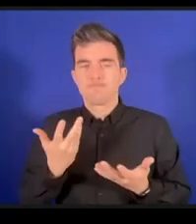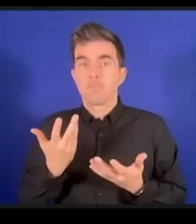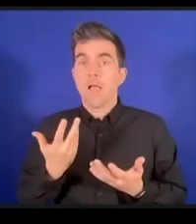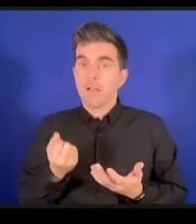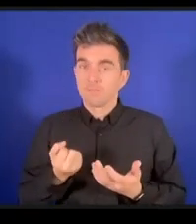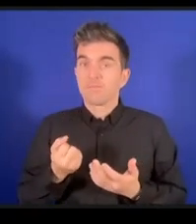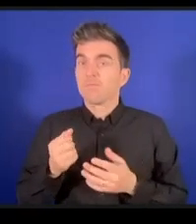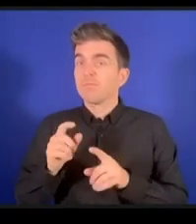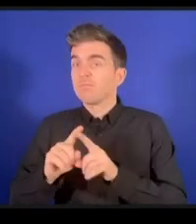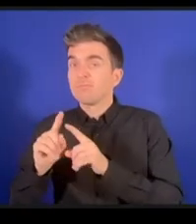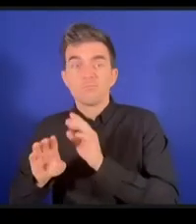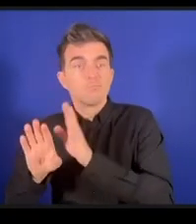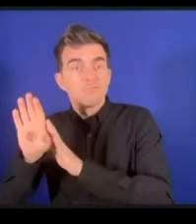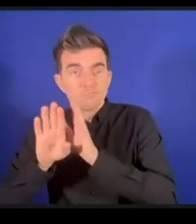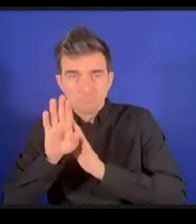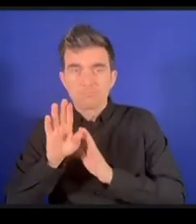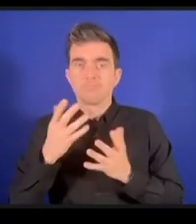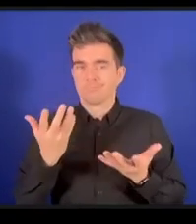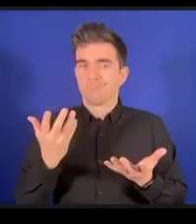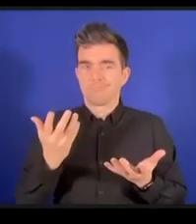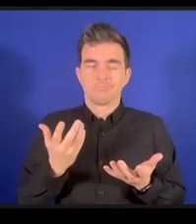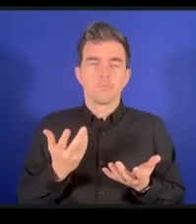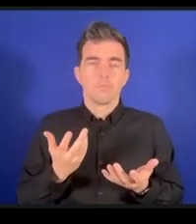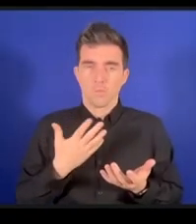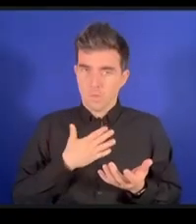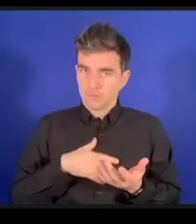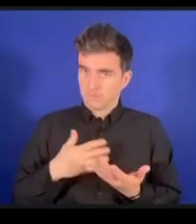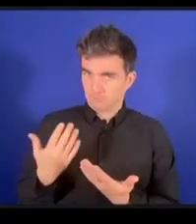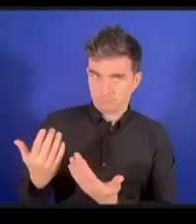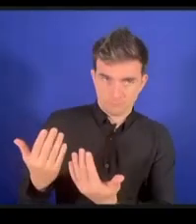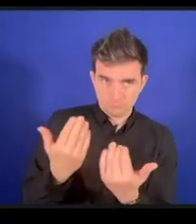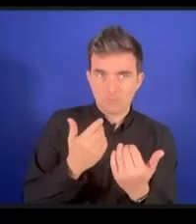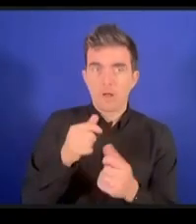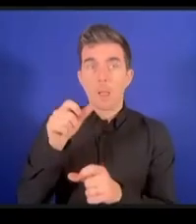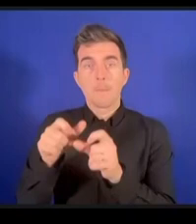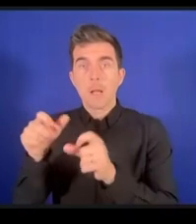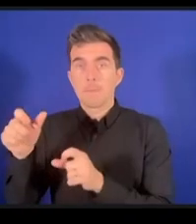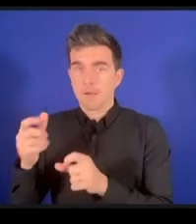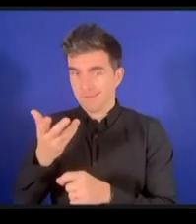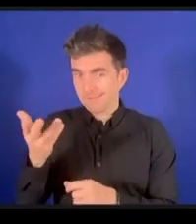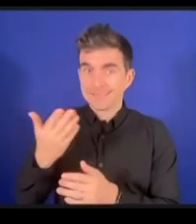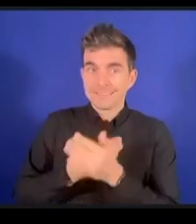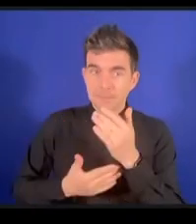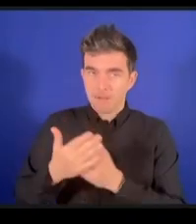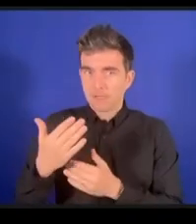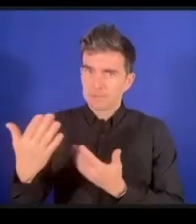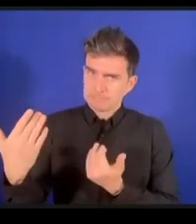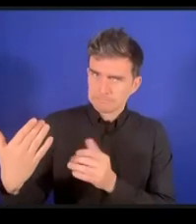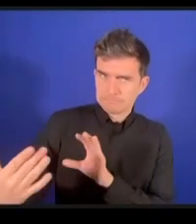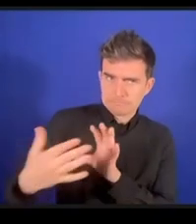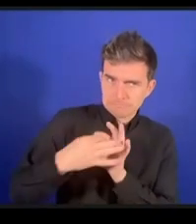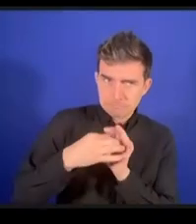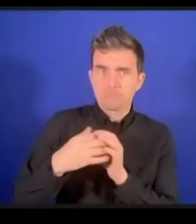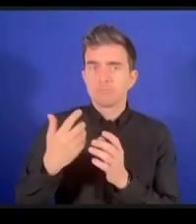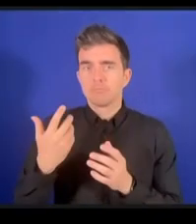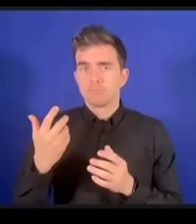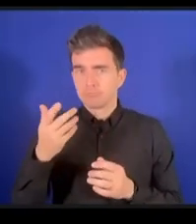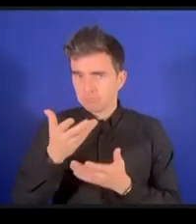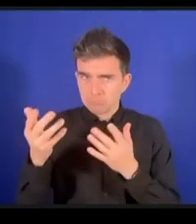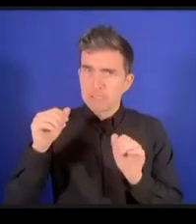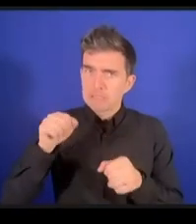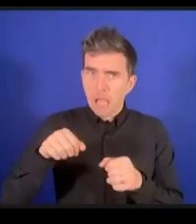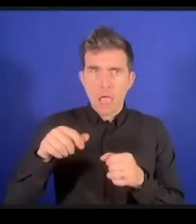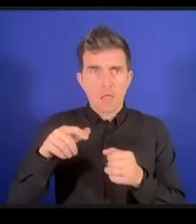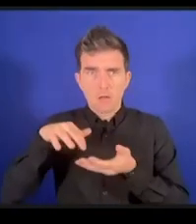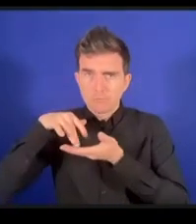存在していますが例えば障害があってもコンピューター科学とかソフトウア開発とかそういった